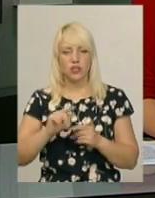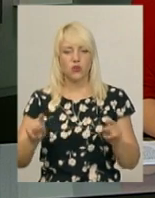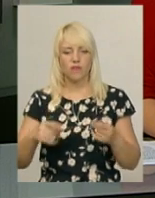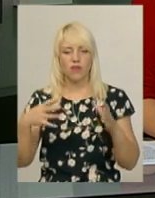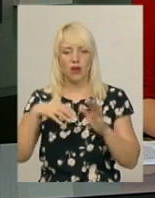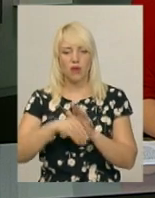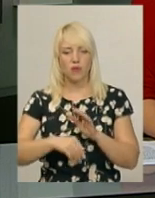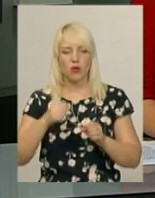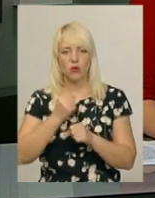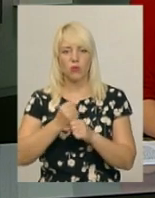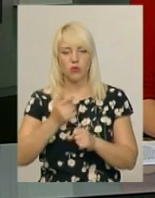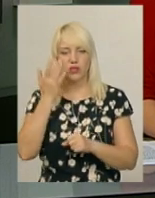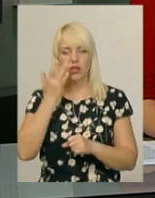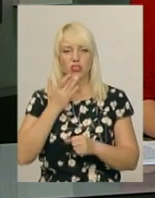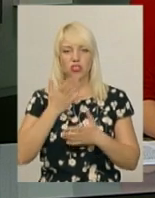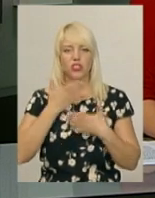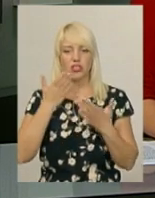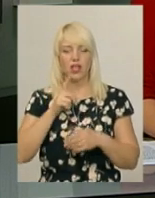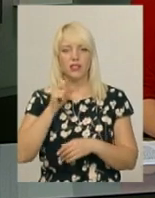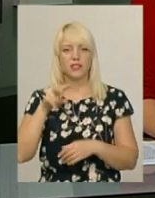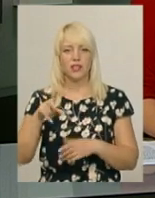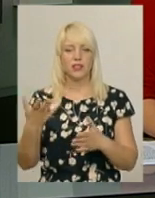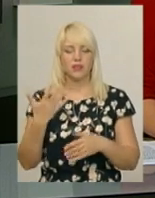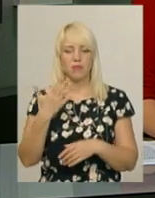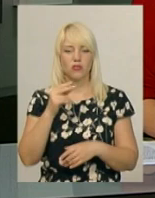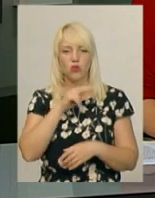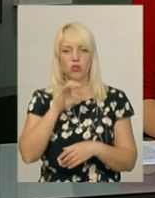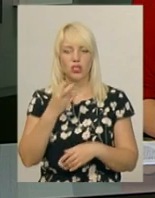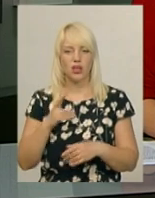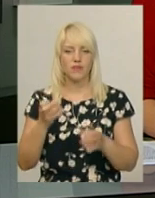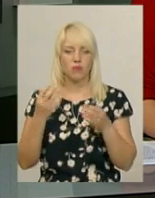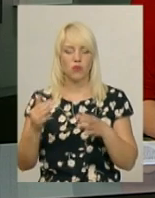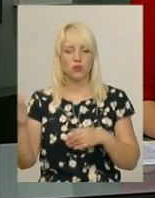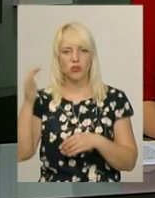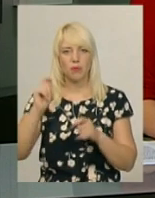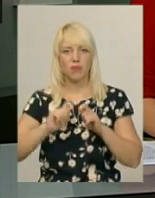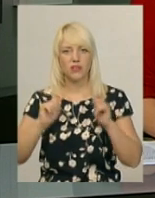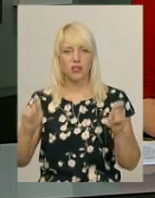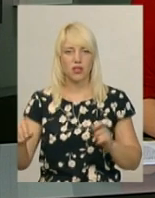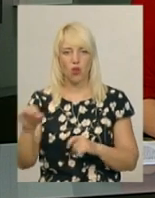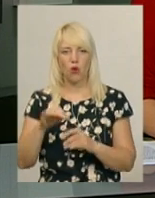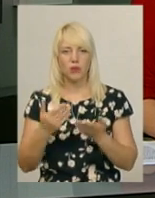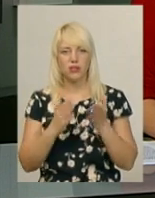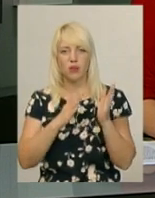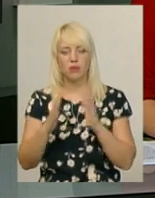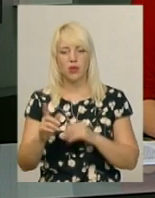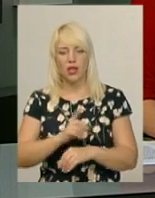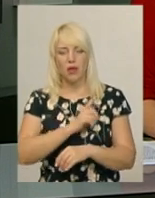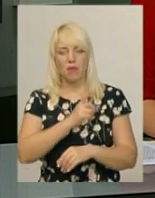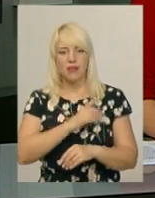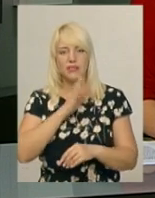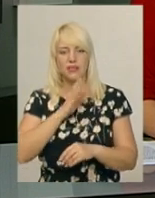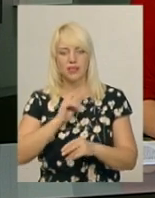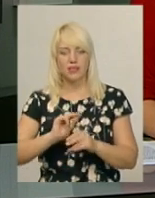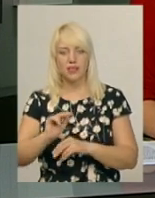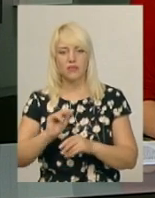роботи літнього читального залу, який 5 червня «Просто небо» відкрила обласна наукова бібліотека. Майстрині із в'язання навчали усіх